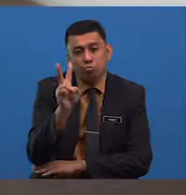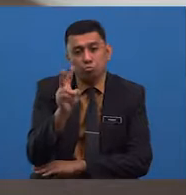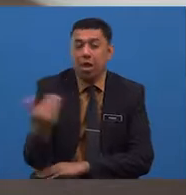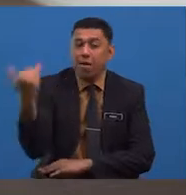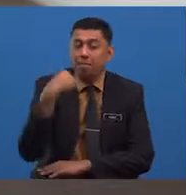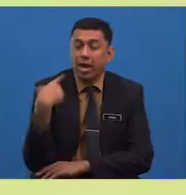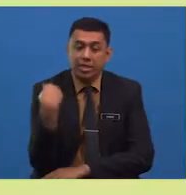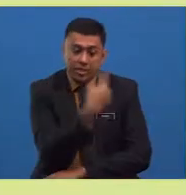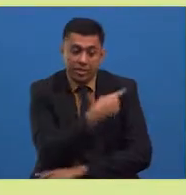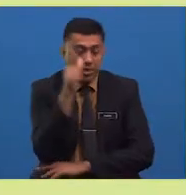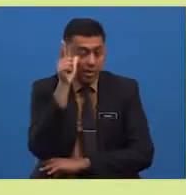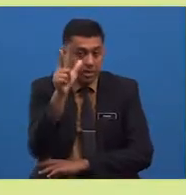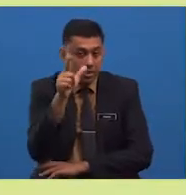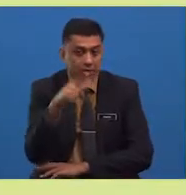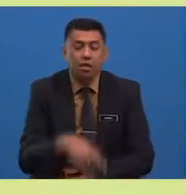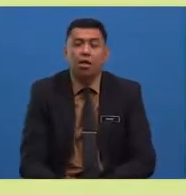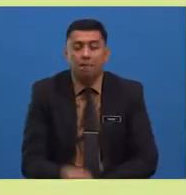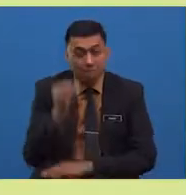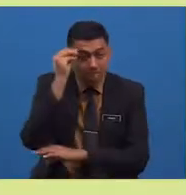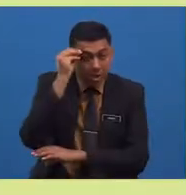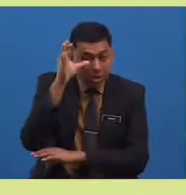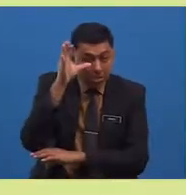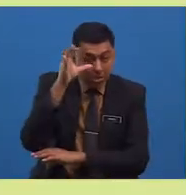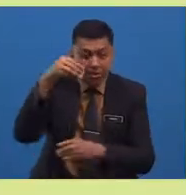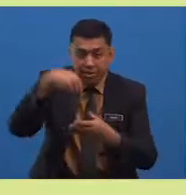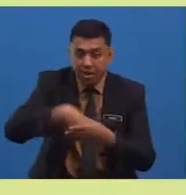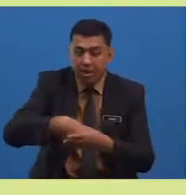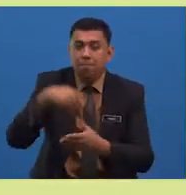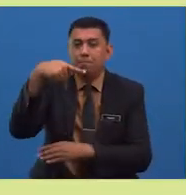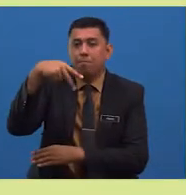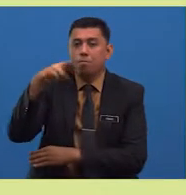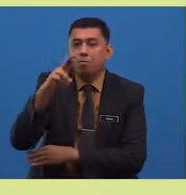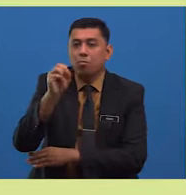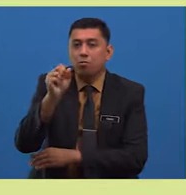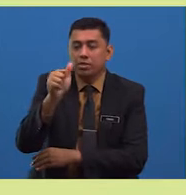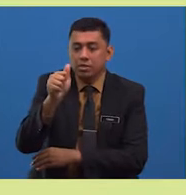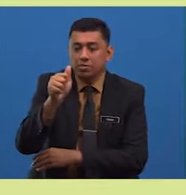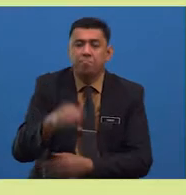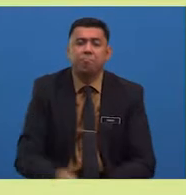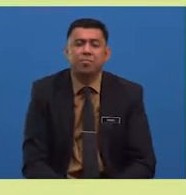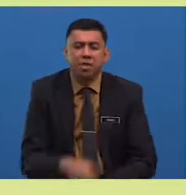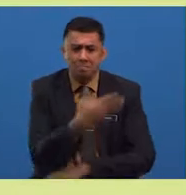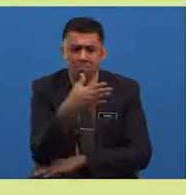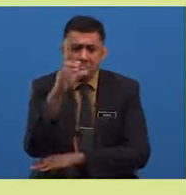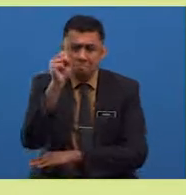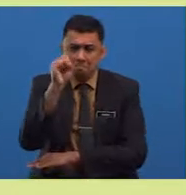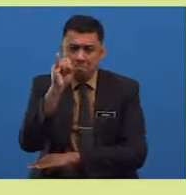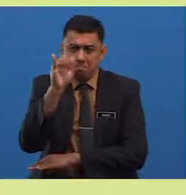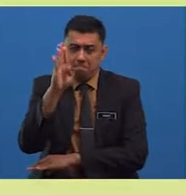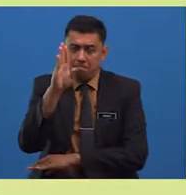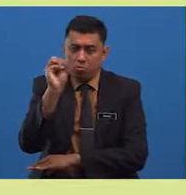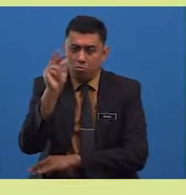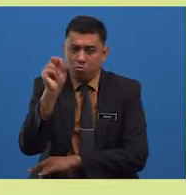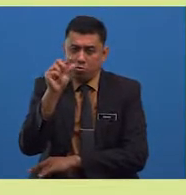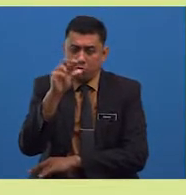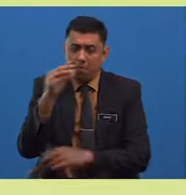mari kita lihat plot perkembangan dalam prosa ini. Si bongsu bertemu dengan